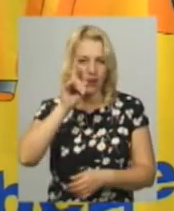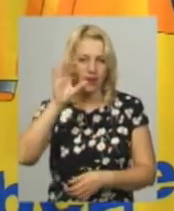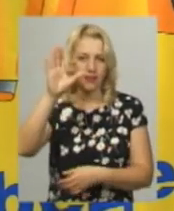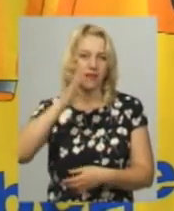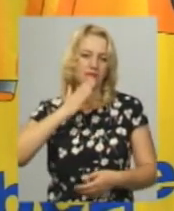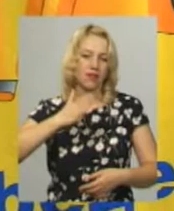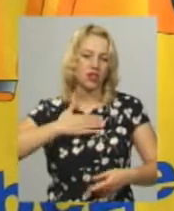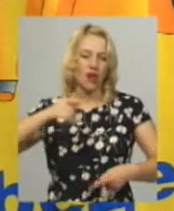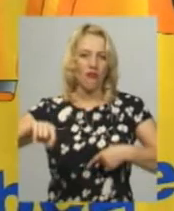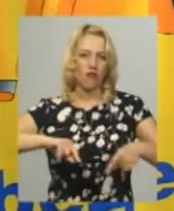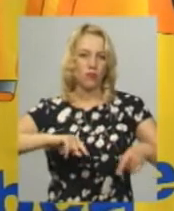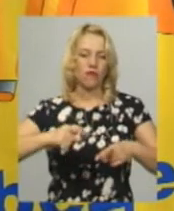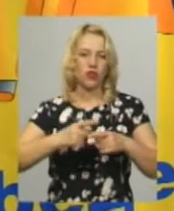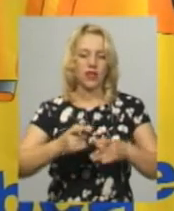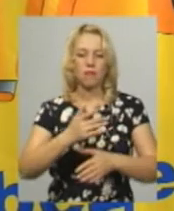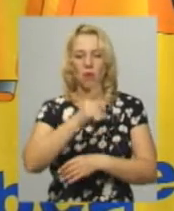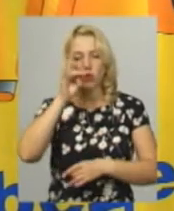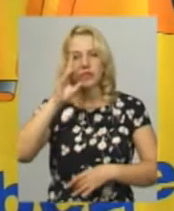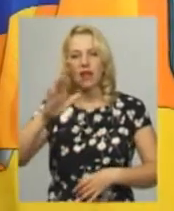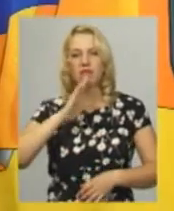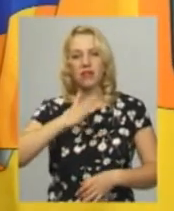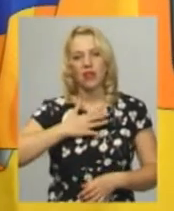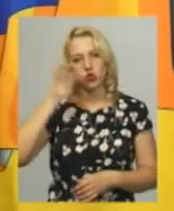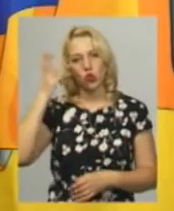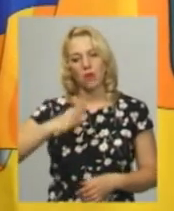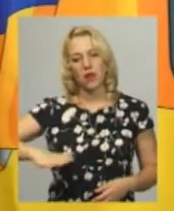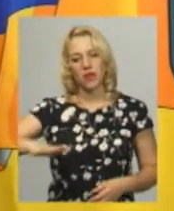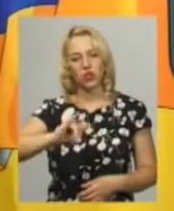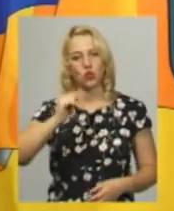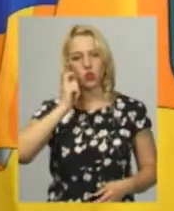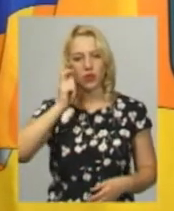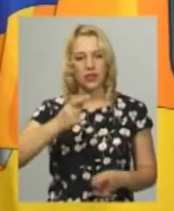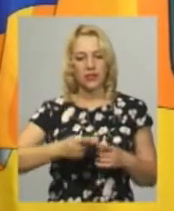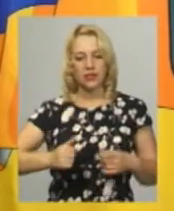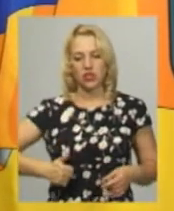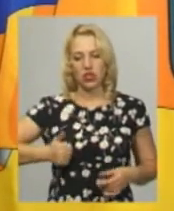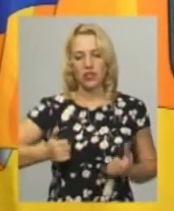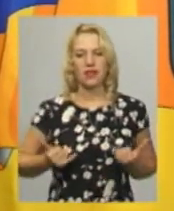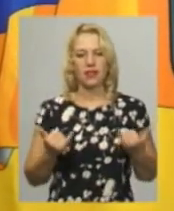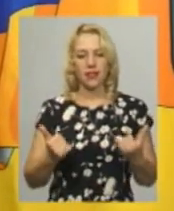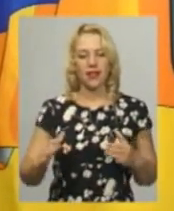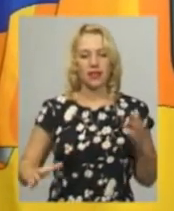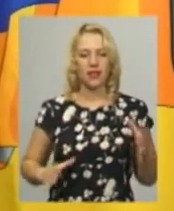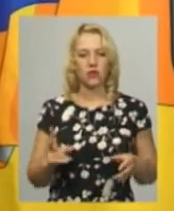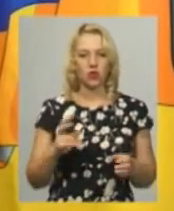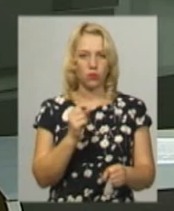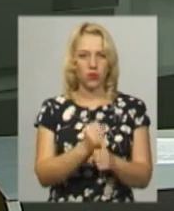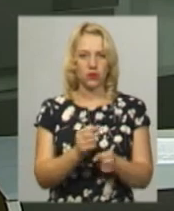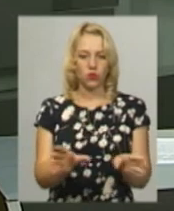футболісти. Вони прославили Хмельниччину і Україну. Це честь для тренера, який працює з дітьми.